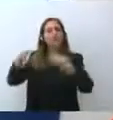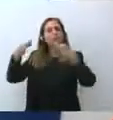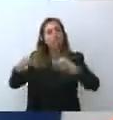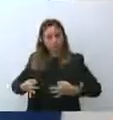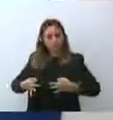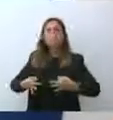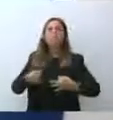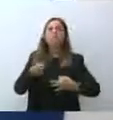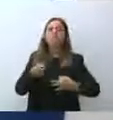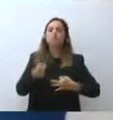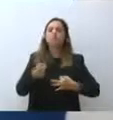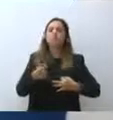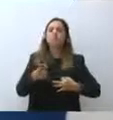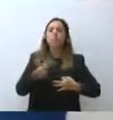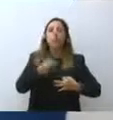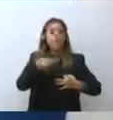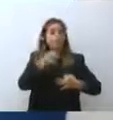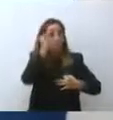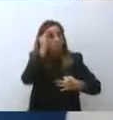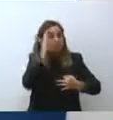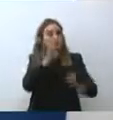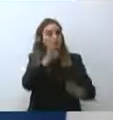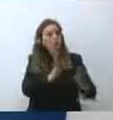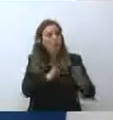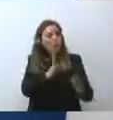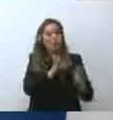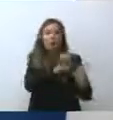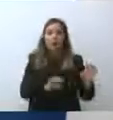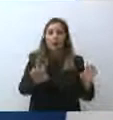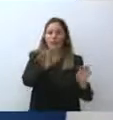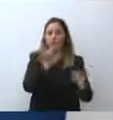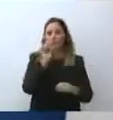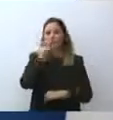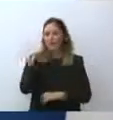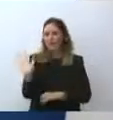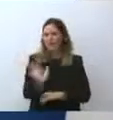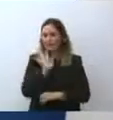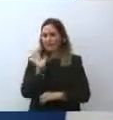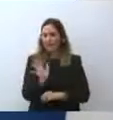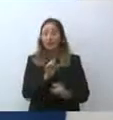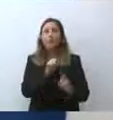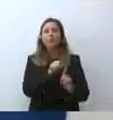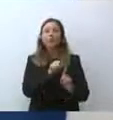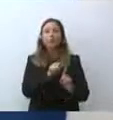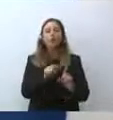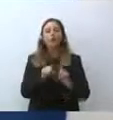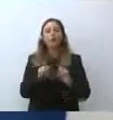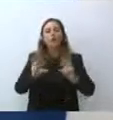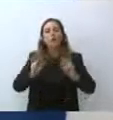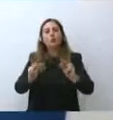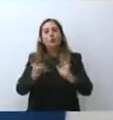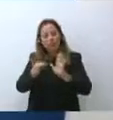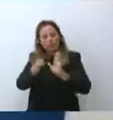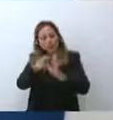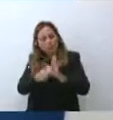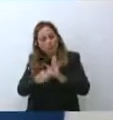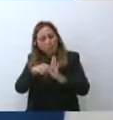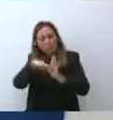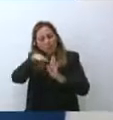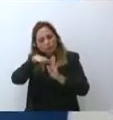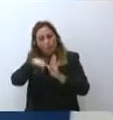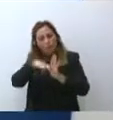volte accogliendo le richieste delle Regioni. Penso per esempio ai nuovi parametri, sono il frutto di un